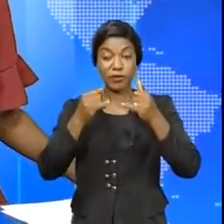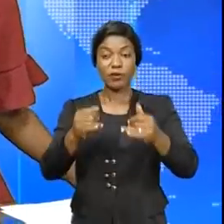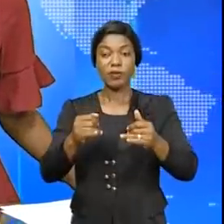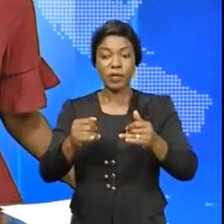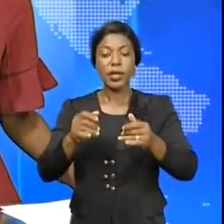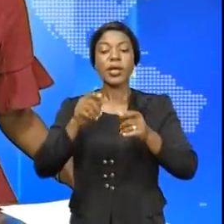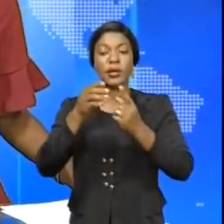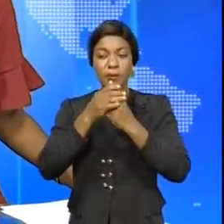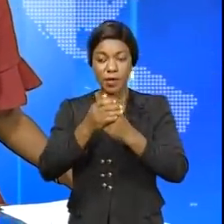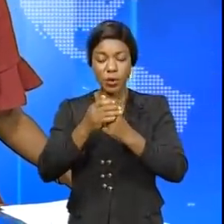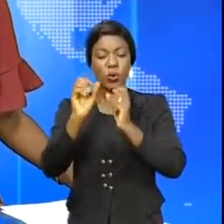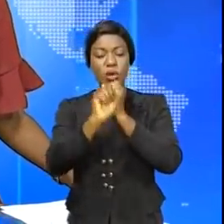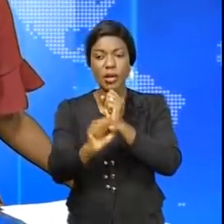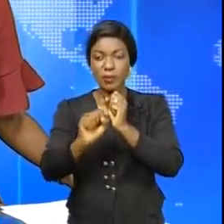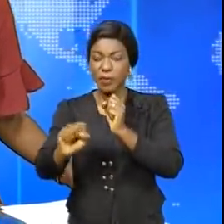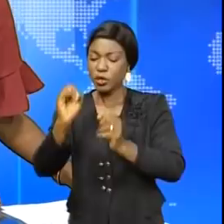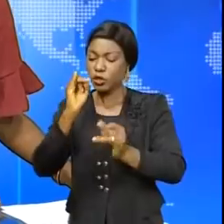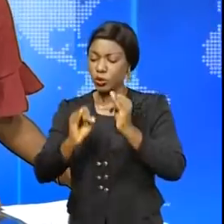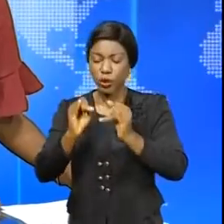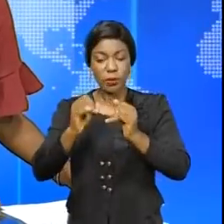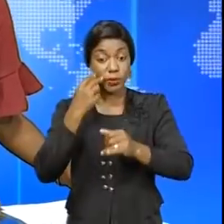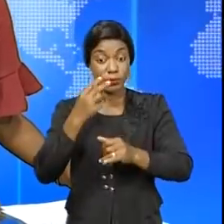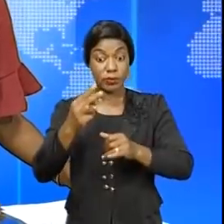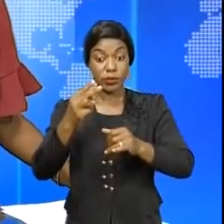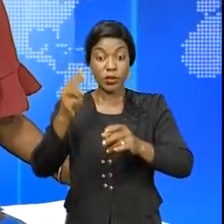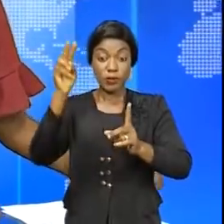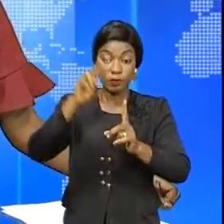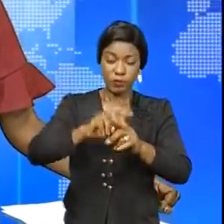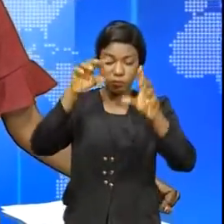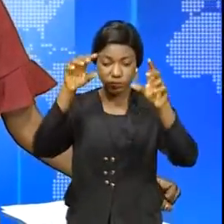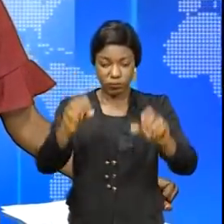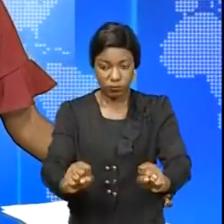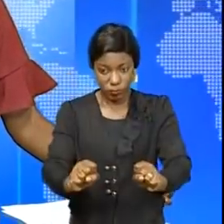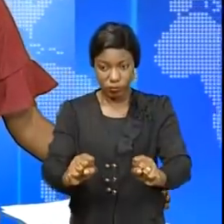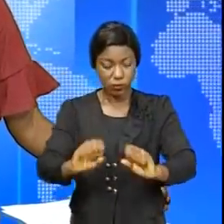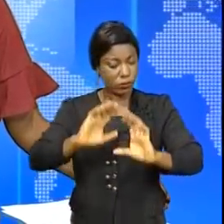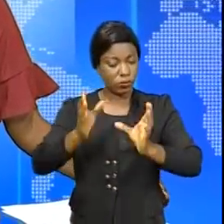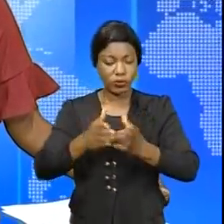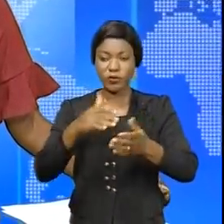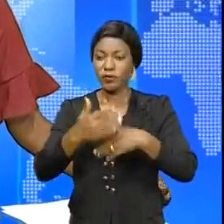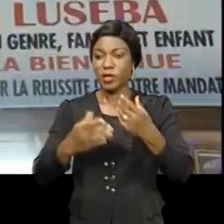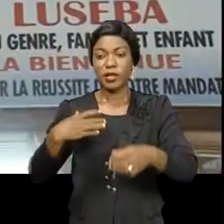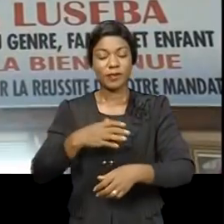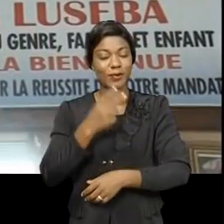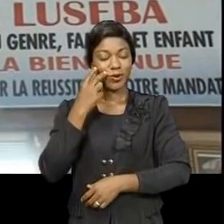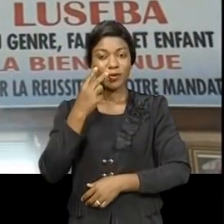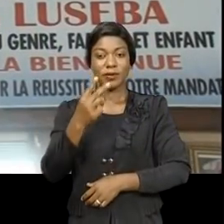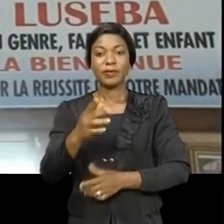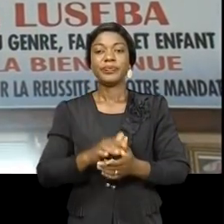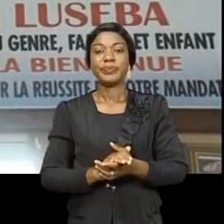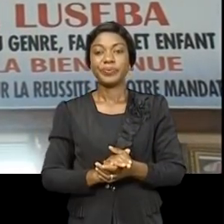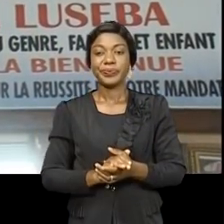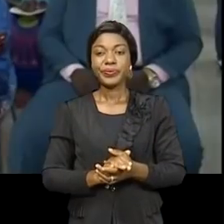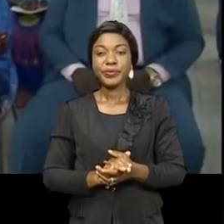campagne Tolérance Zéro qui s'étendra le 19 juin prochain. Question de mettre fin aux violences faites à la femme. Tolérance